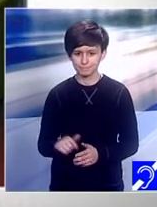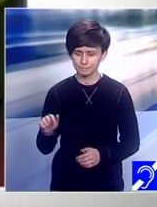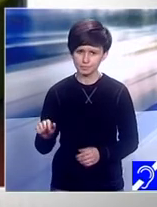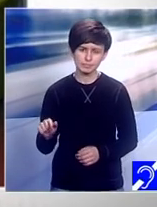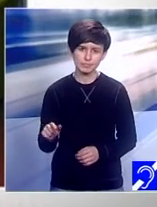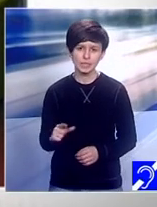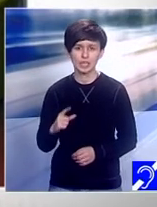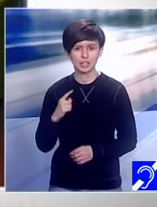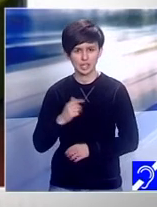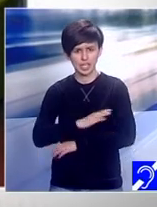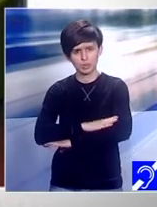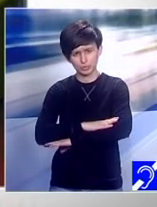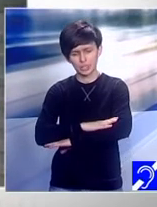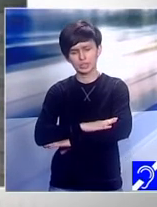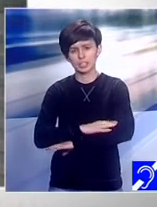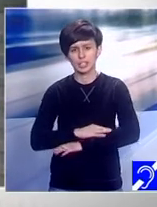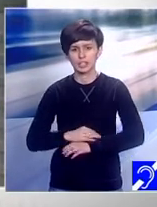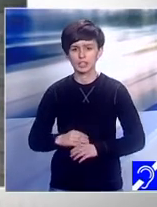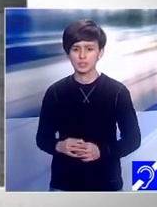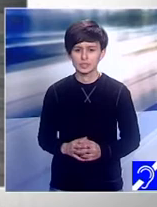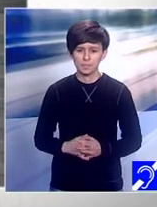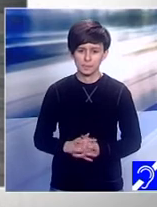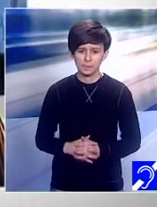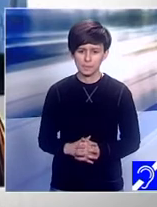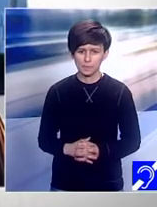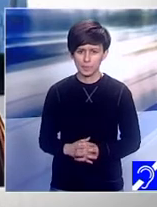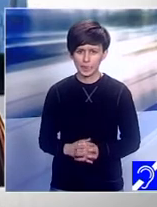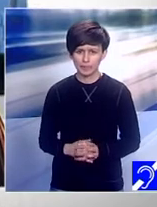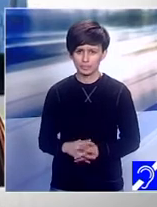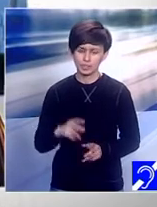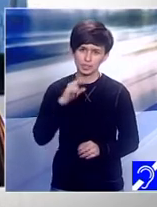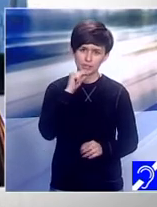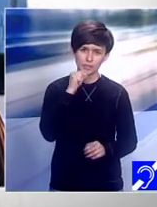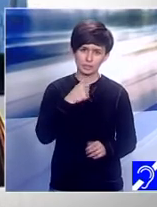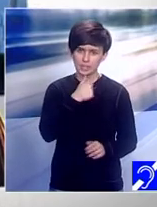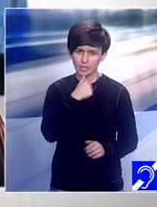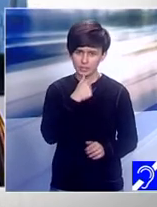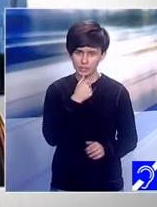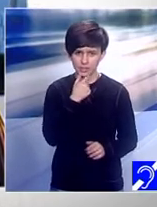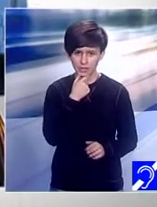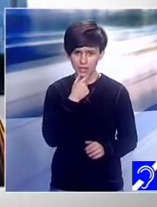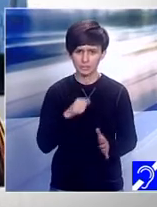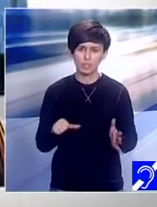și despre ce ani vorbim? Eram în anii 1980-70?